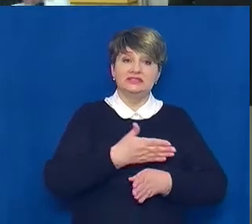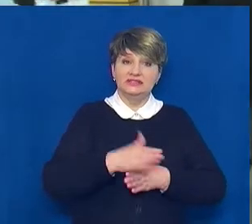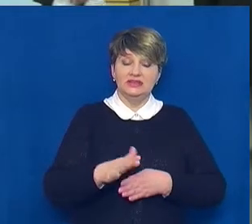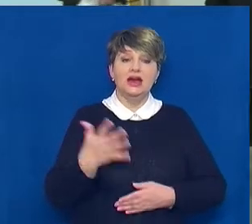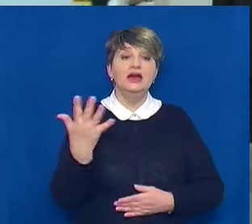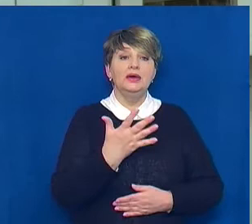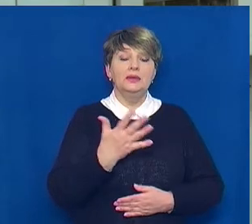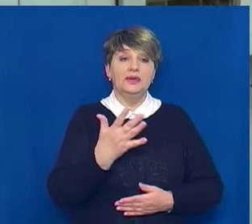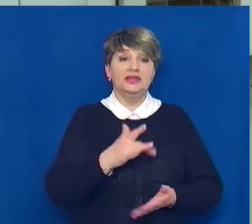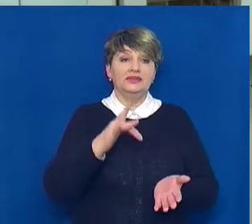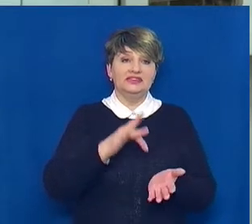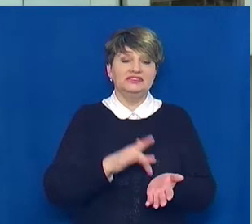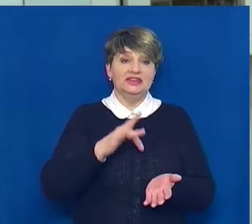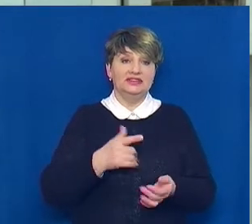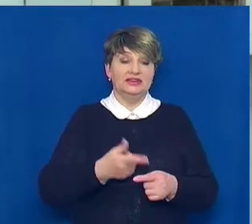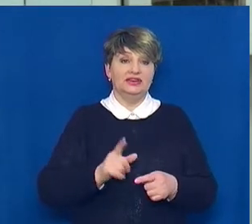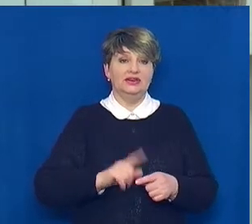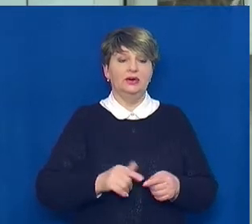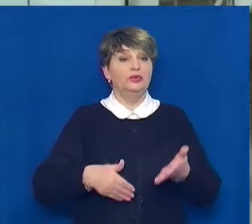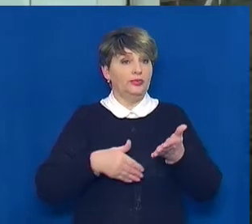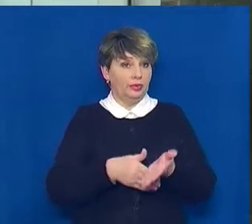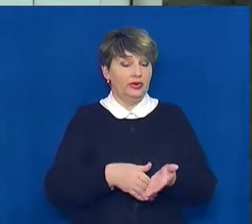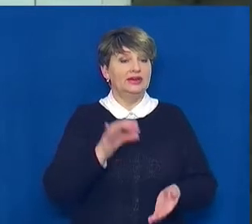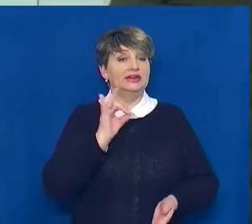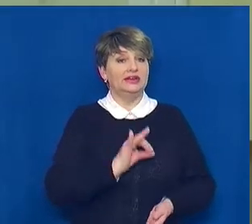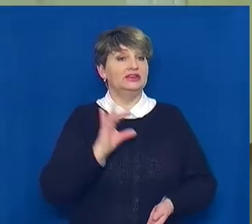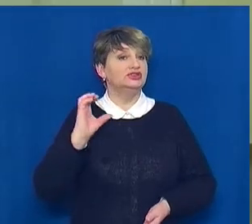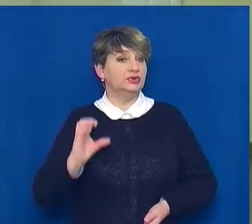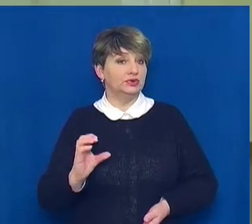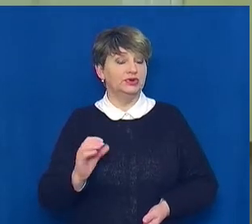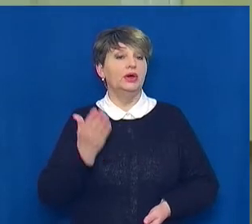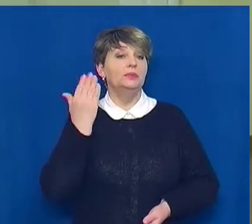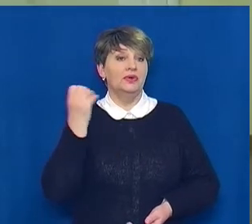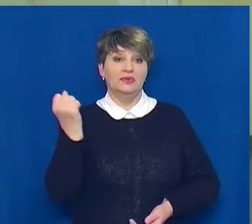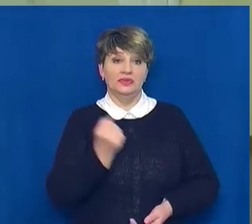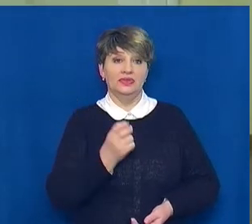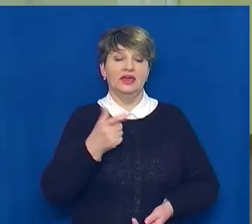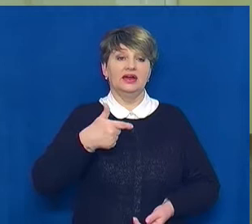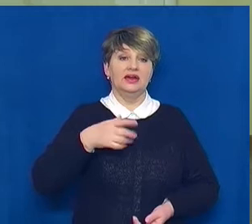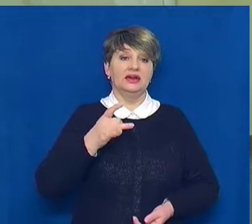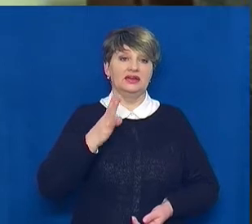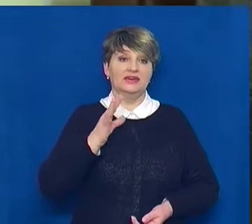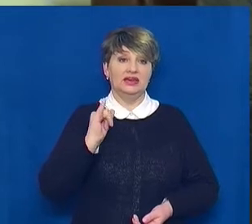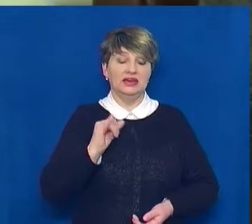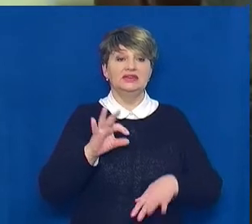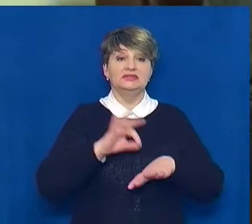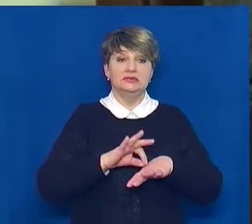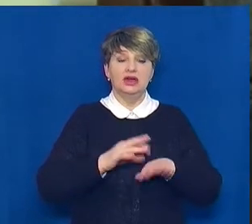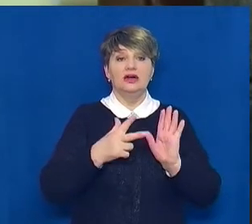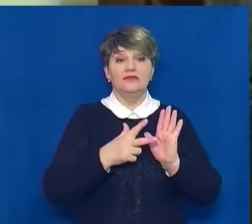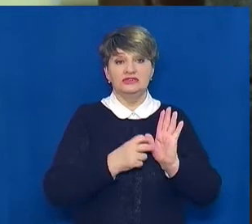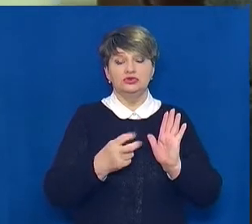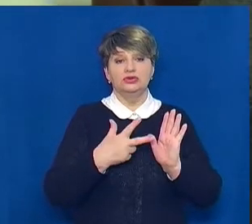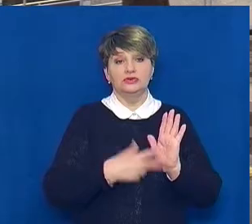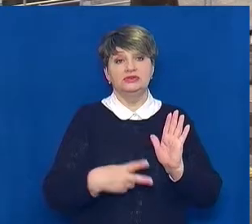-го міського центру медико-санітарної допомоги Ірини Струтинської, минулого тижня на ГРВІ усього захворіли 878